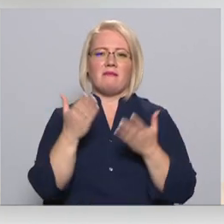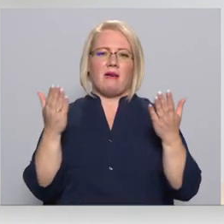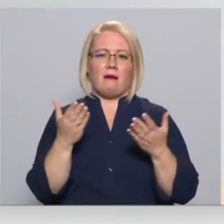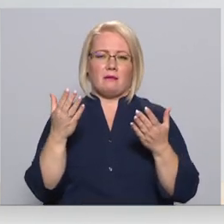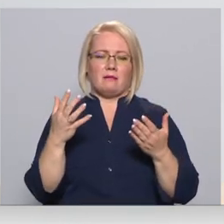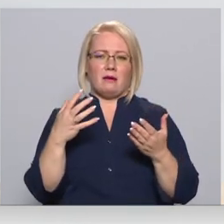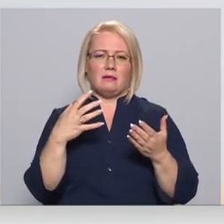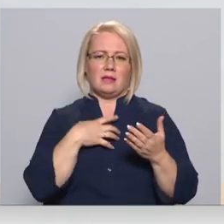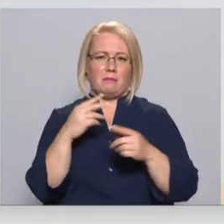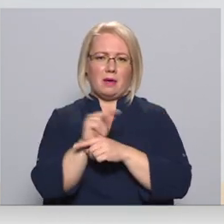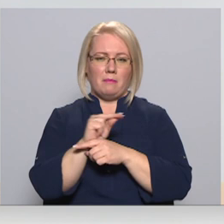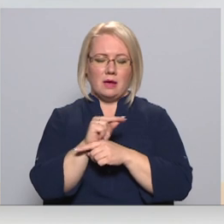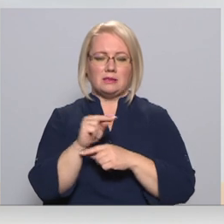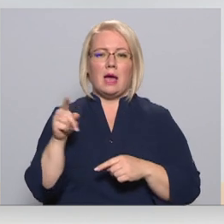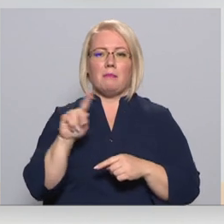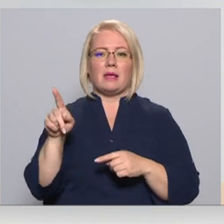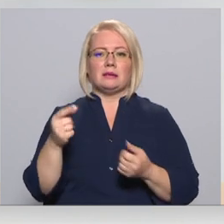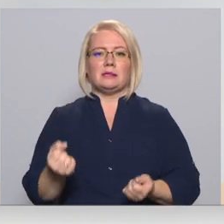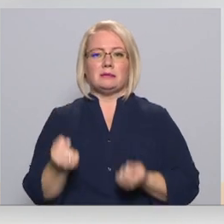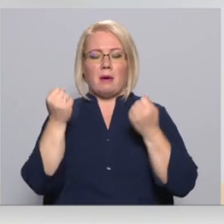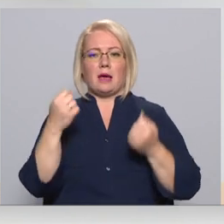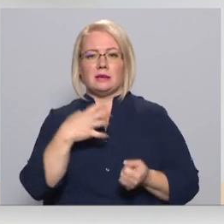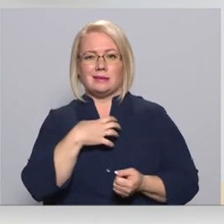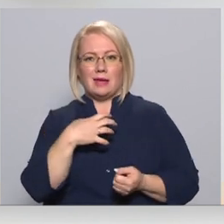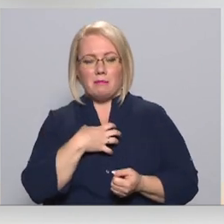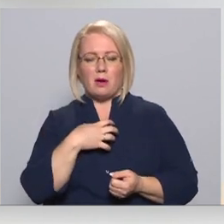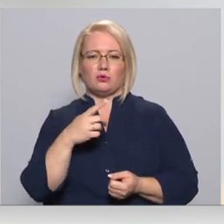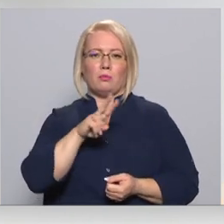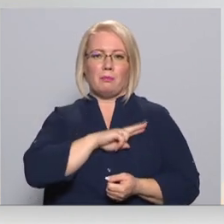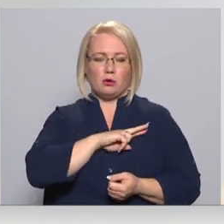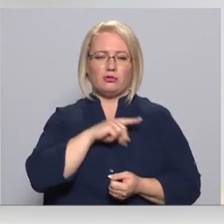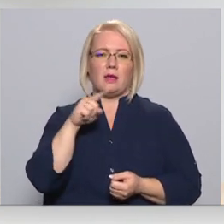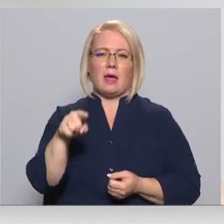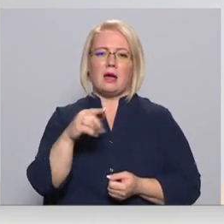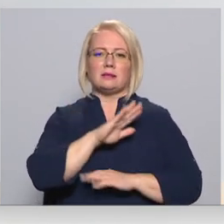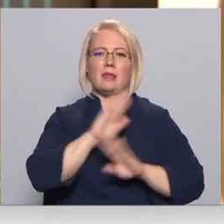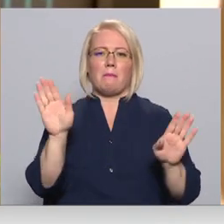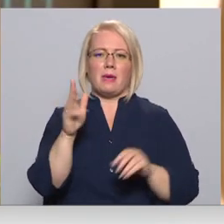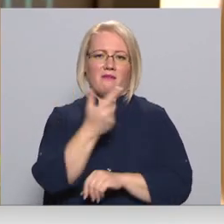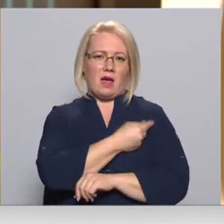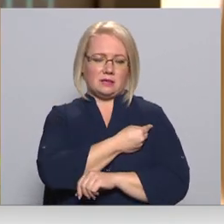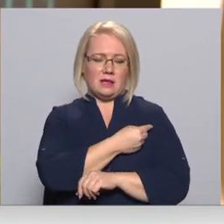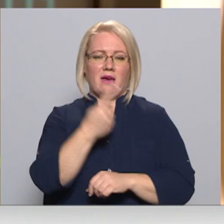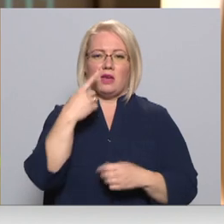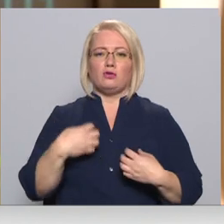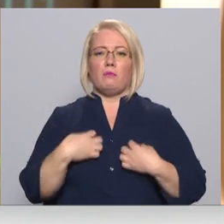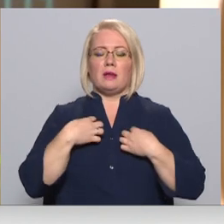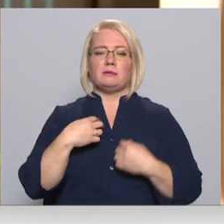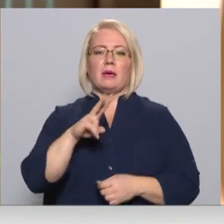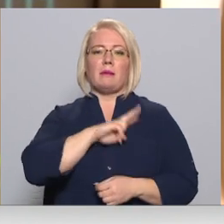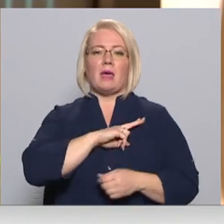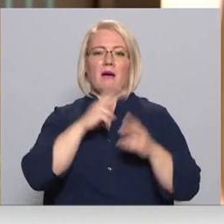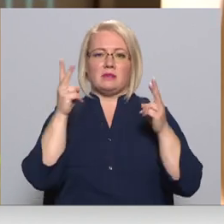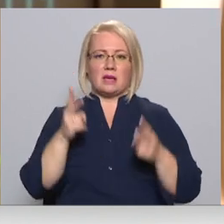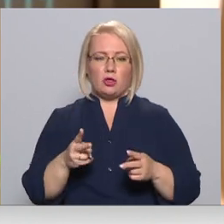Visas, kas ir snagi slimās, mirušās, tās nav bijušas vakcinētas. Vienas no traģiskākajiem nāvas gadījumiem